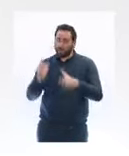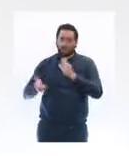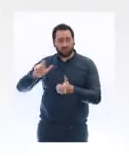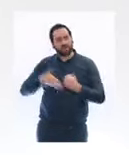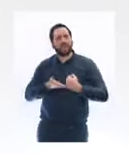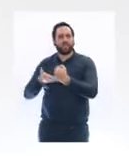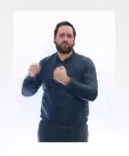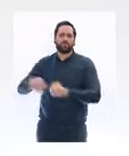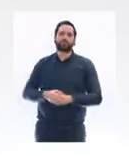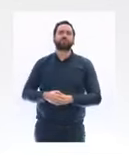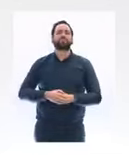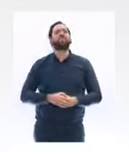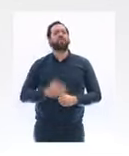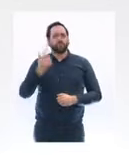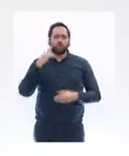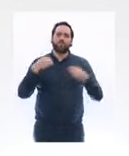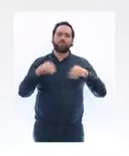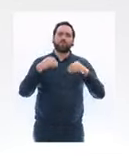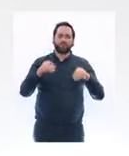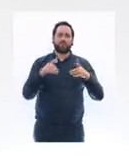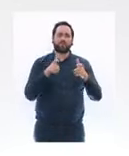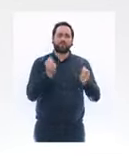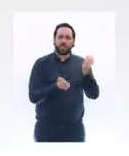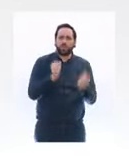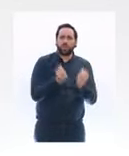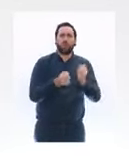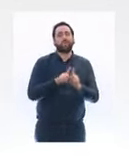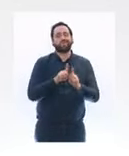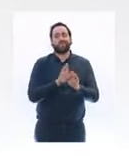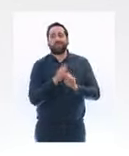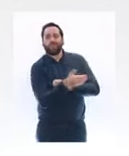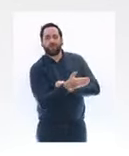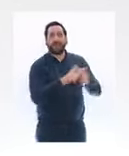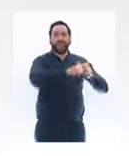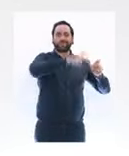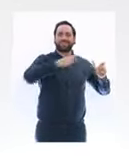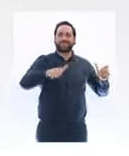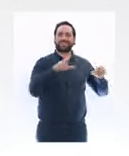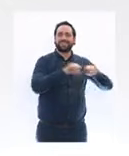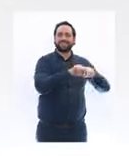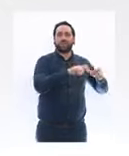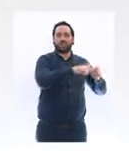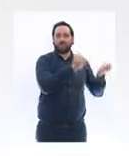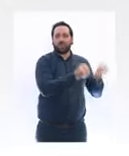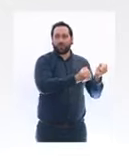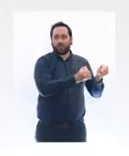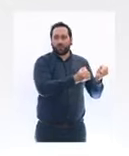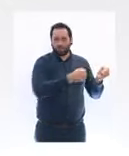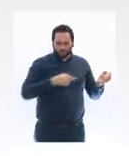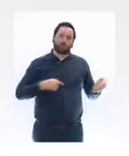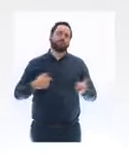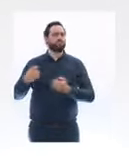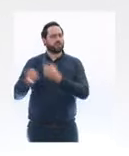concessions automobiles et donc derrière pour l'industrie automobile qui est si vitale pour notre pays, les clients pourront venir chercher leurs nouveaux